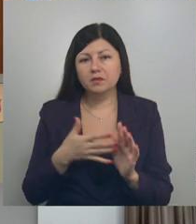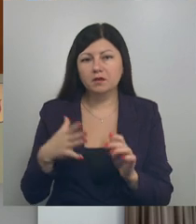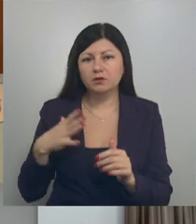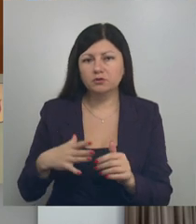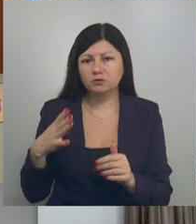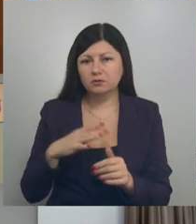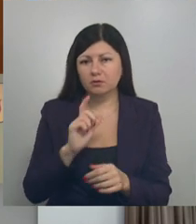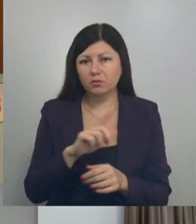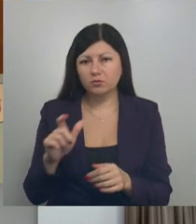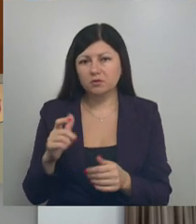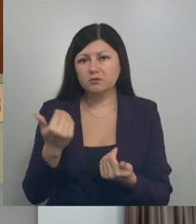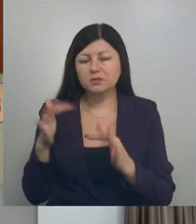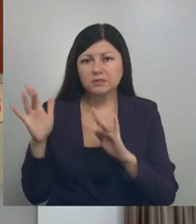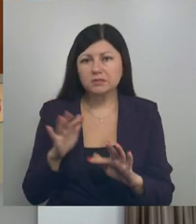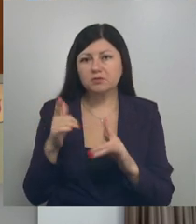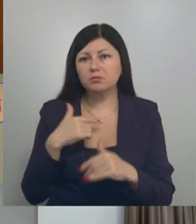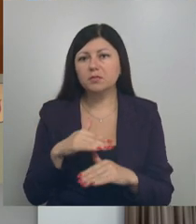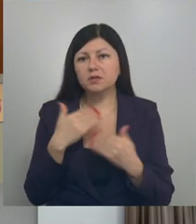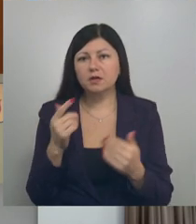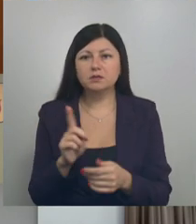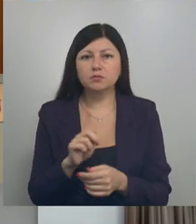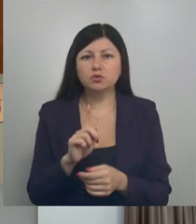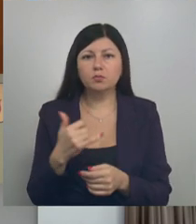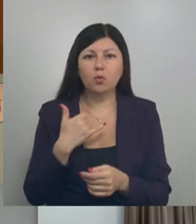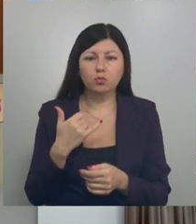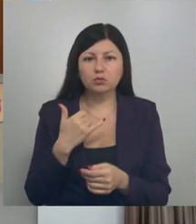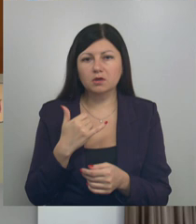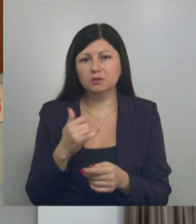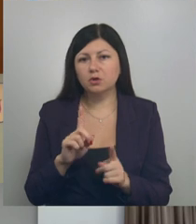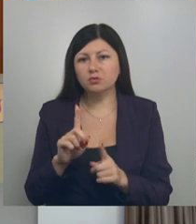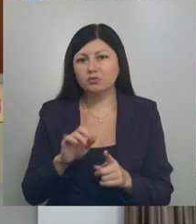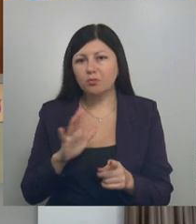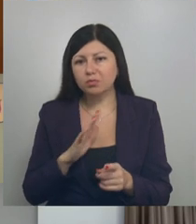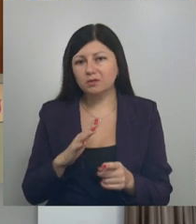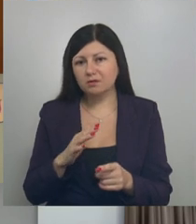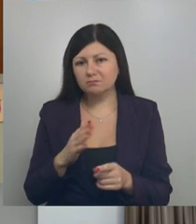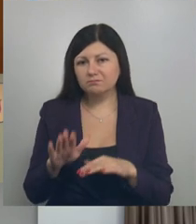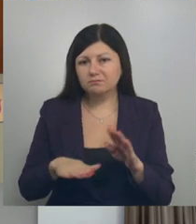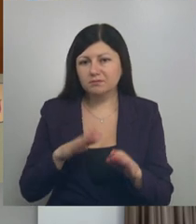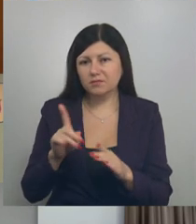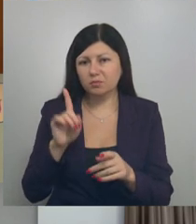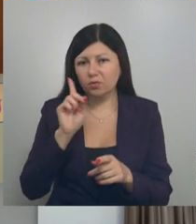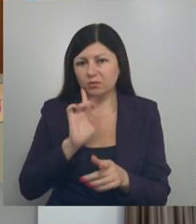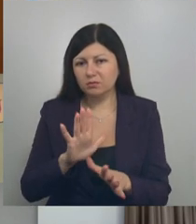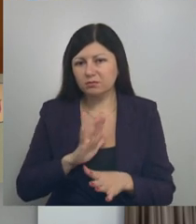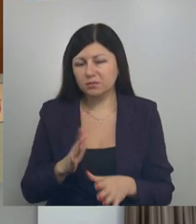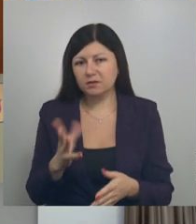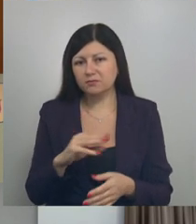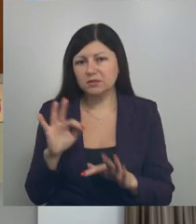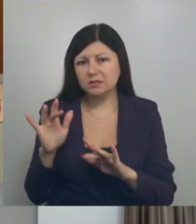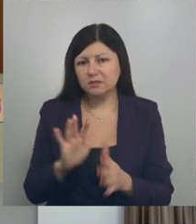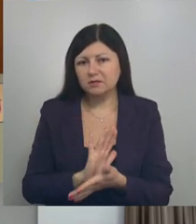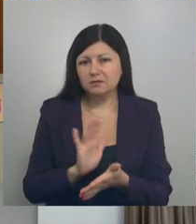людей. Идет снег, мы не хотим, чтобы у нас под колесами что-то было или под ногами. Но